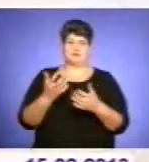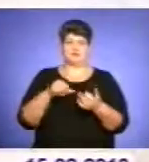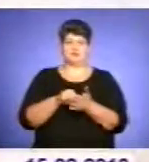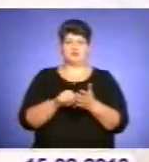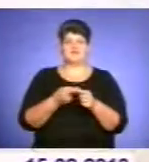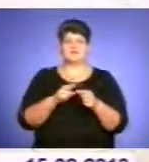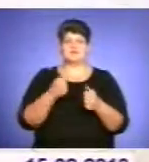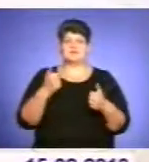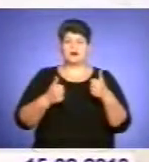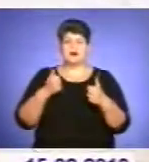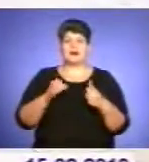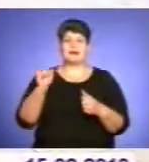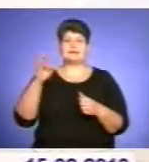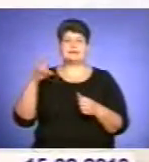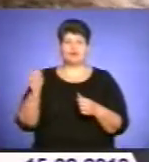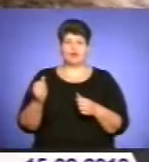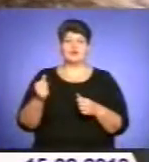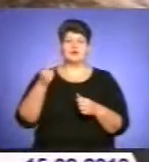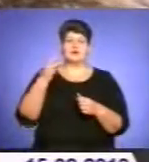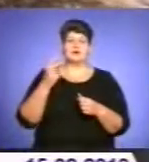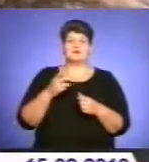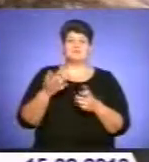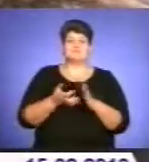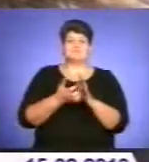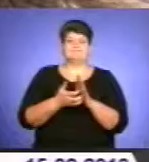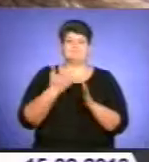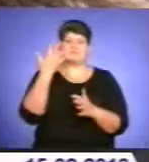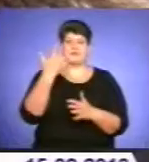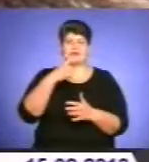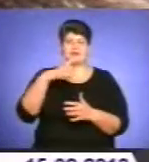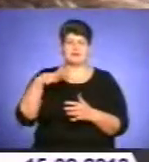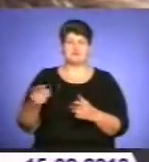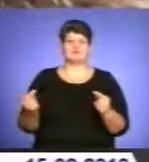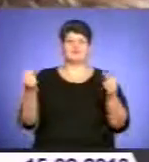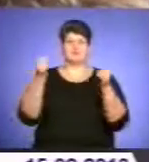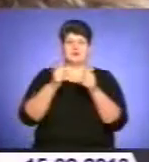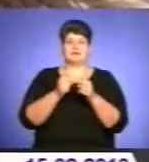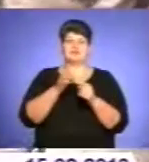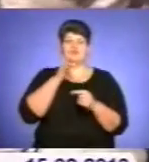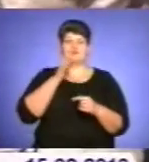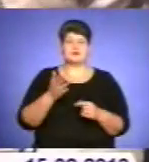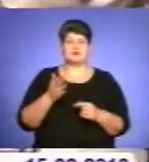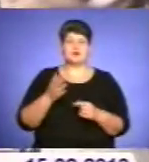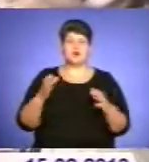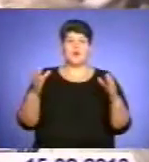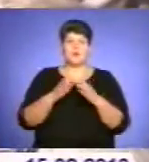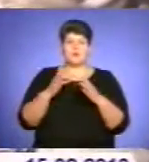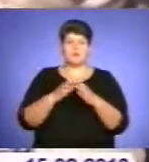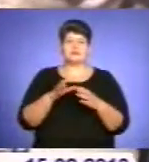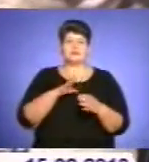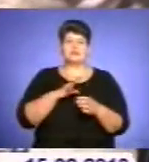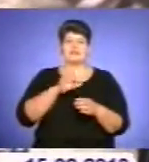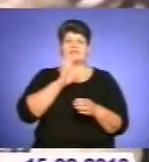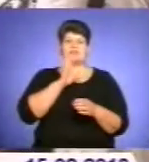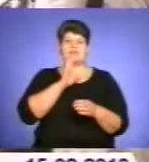Анатолій і його команді завжди вперед забракло п'яти хвилин, аби вкластися у відповідний регламент часу. Команди, у яких йшли дівчата,